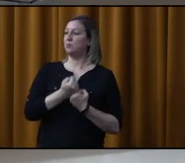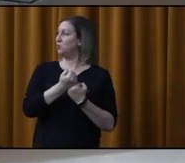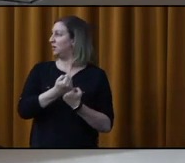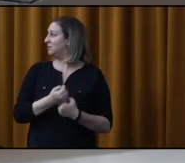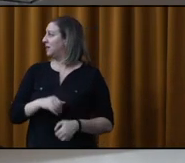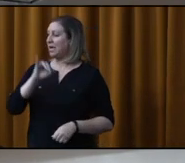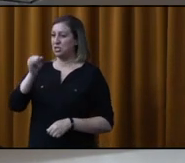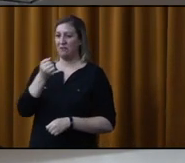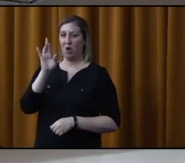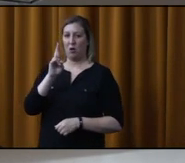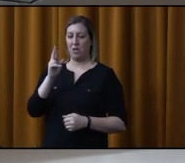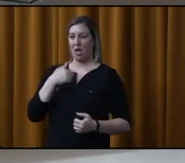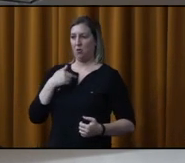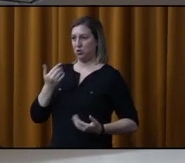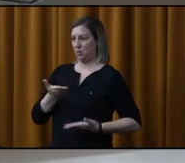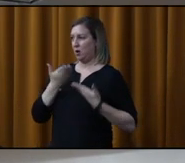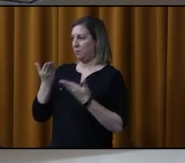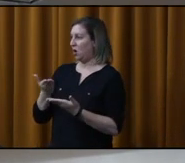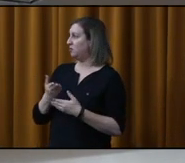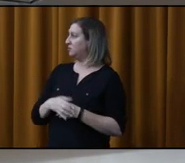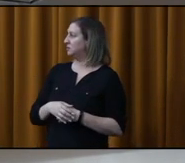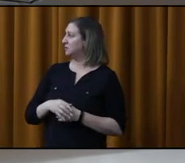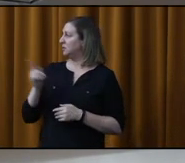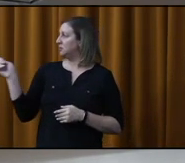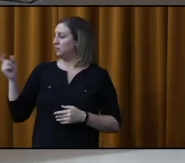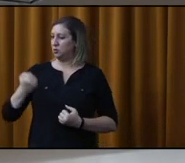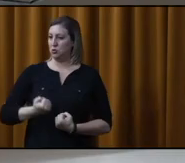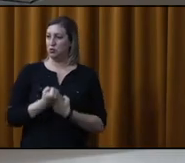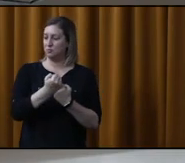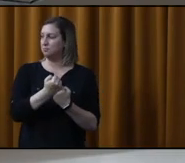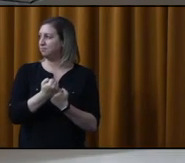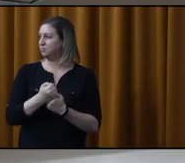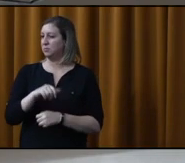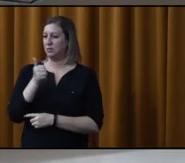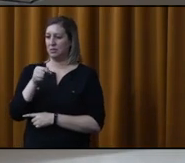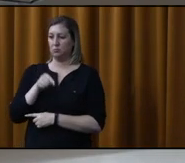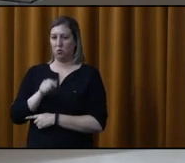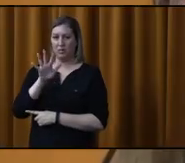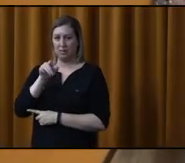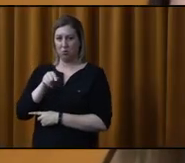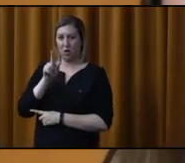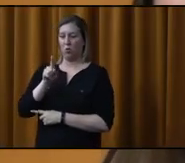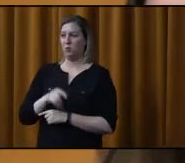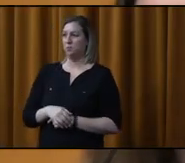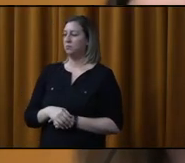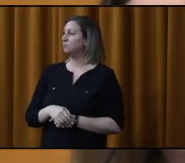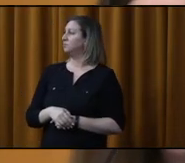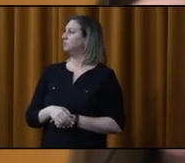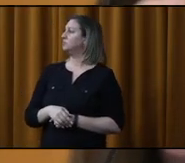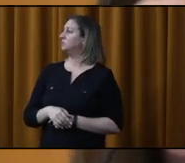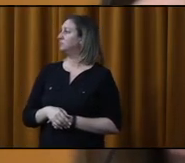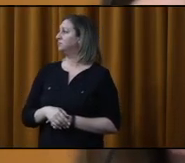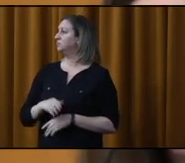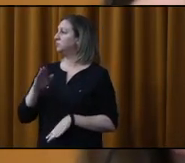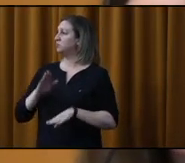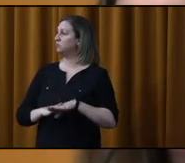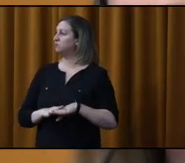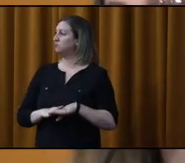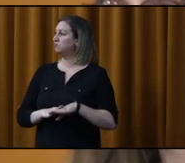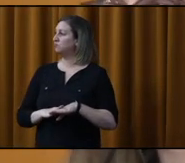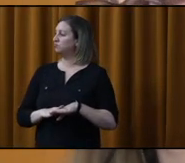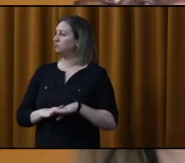Chene Farabiard, je propose. Merci. Je vais l'appuyer. Merci beaucoup. On tombe à 10.5.1. Alors, considérant les